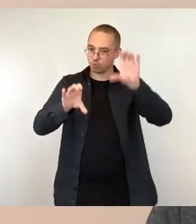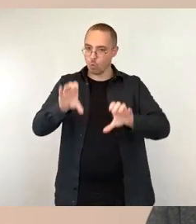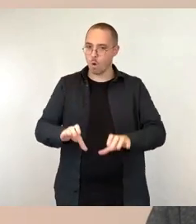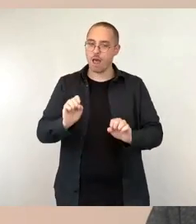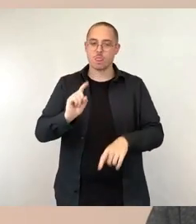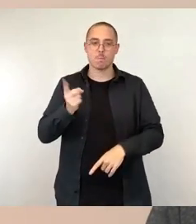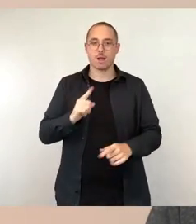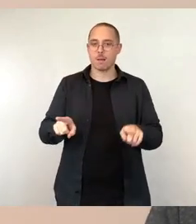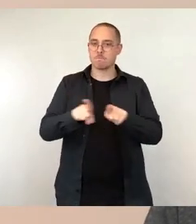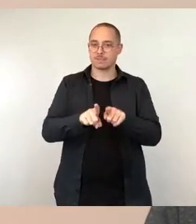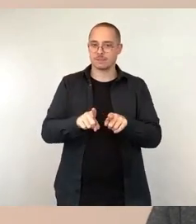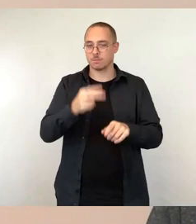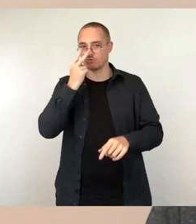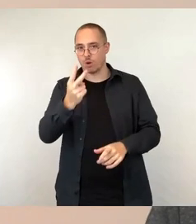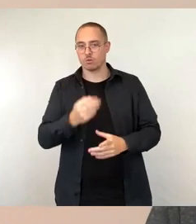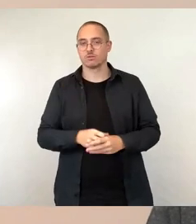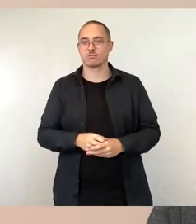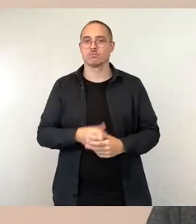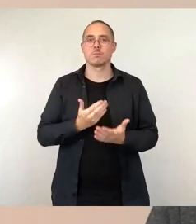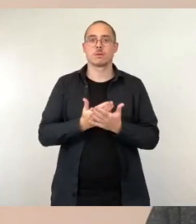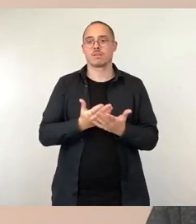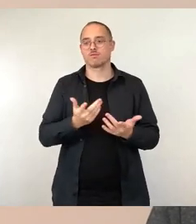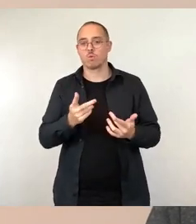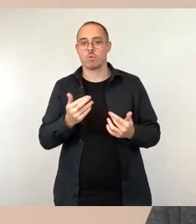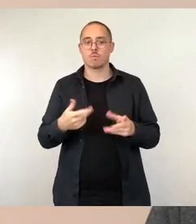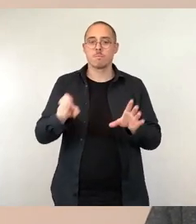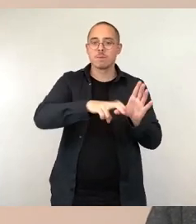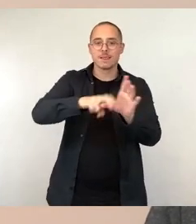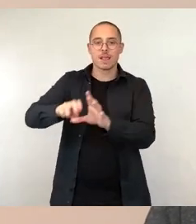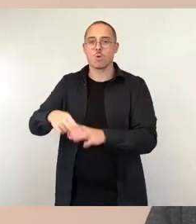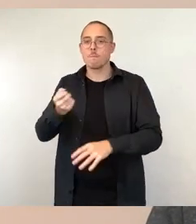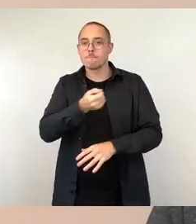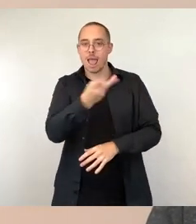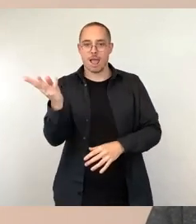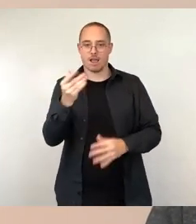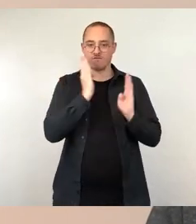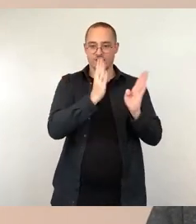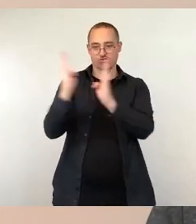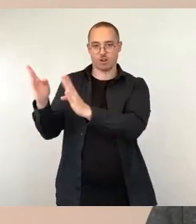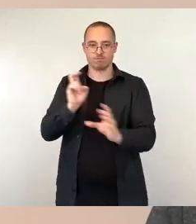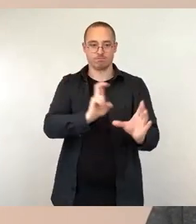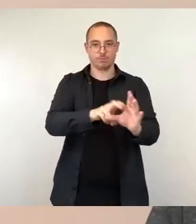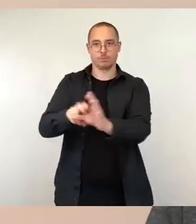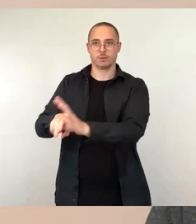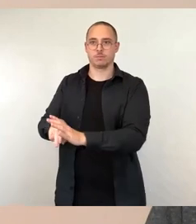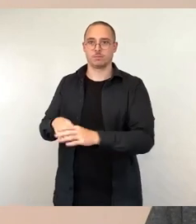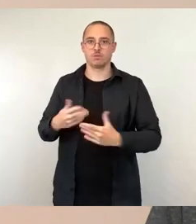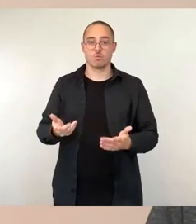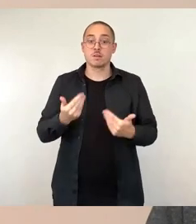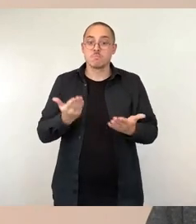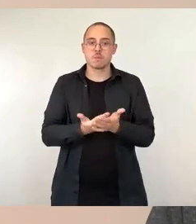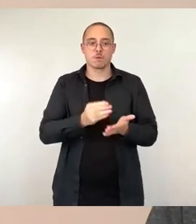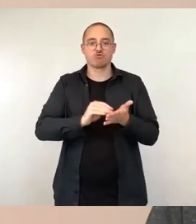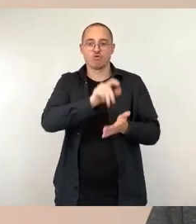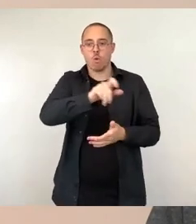Belegung mehrerer Fächer abschaffen. Es gibt ja auch einige Schülerinnen und Schüler, die eben nicht nur ein Instrument lernen oder ein Eininstrument,